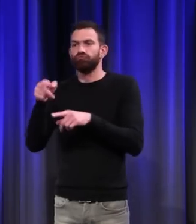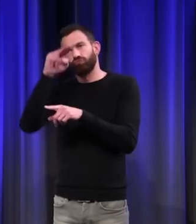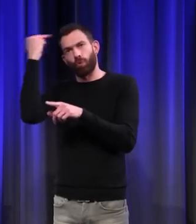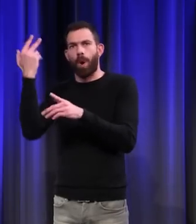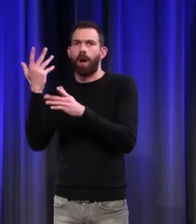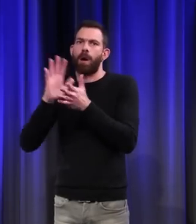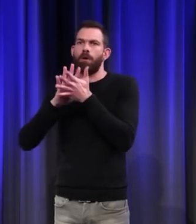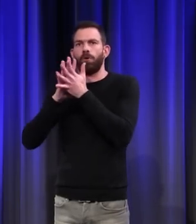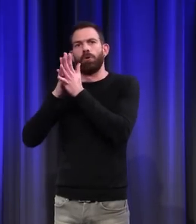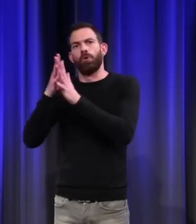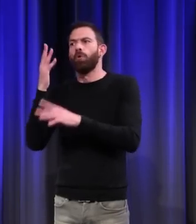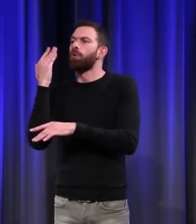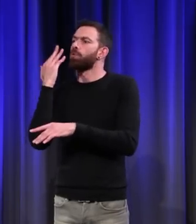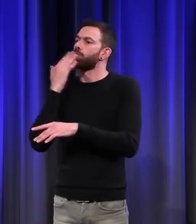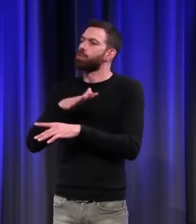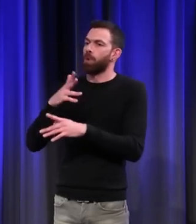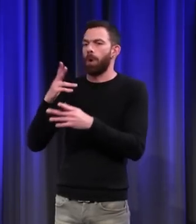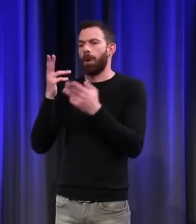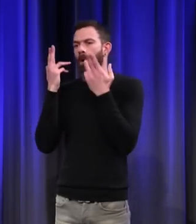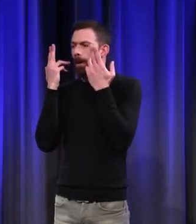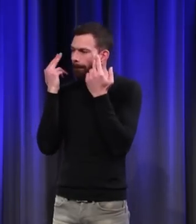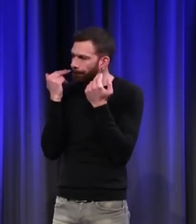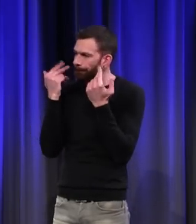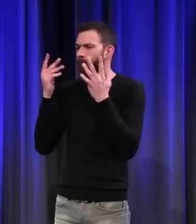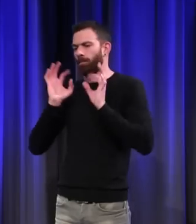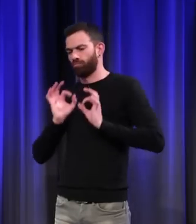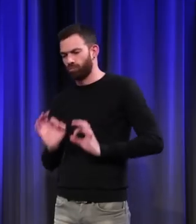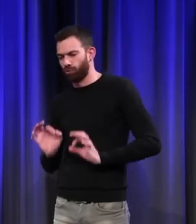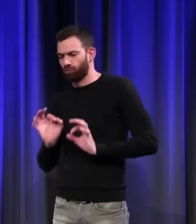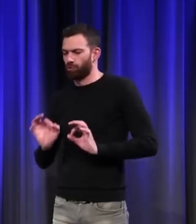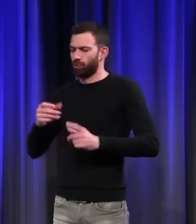couleur de l'humilité, de la tempérance,